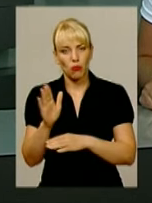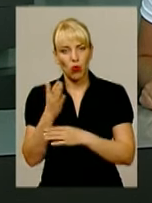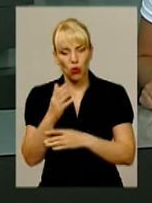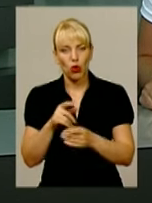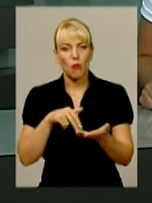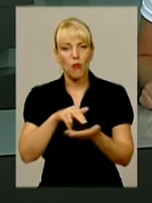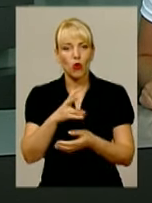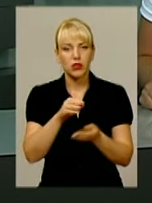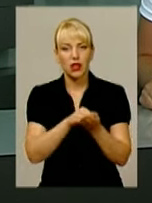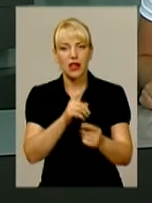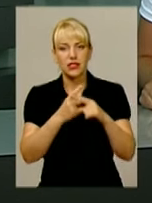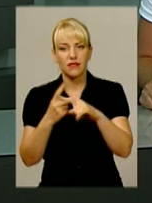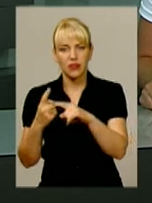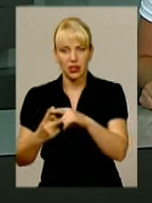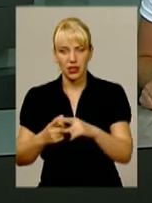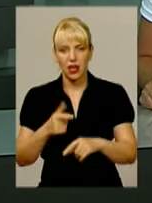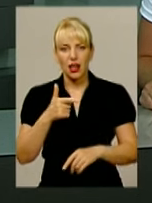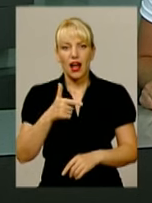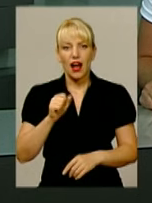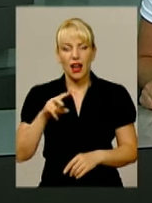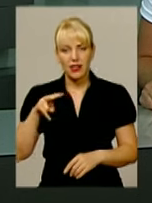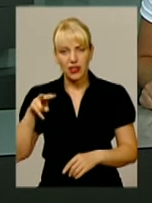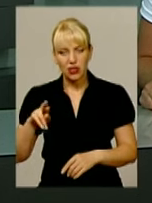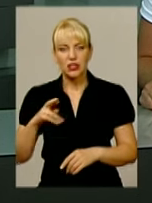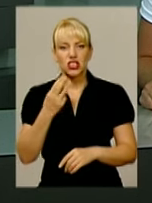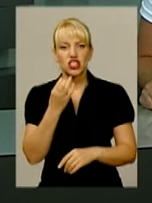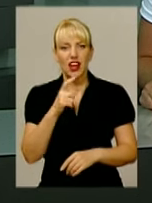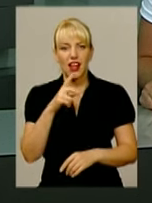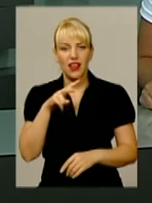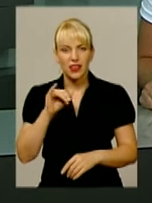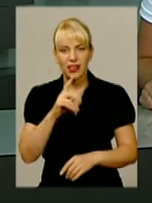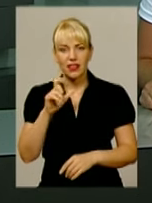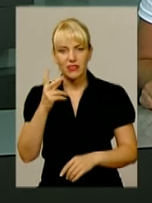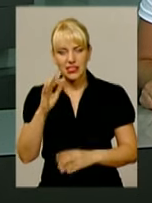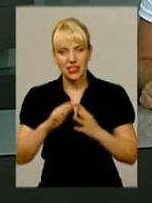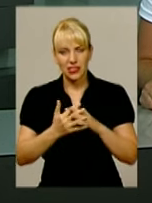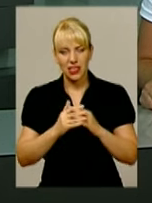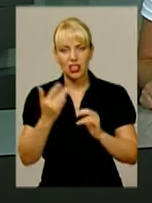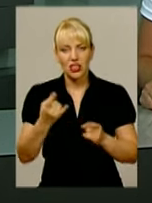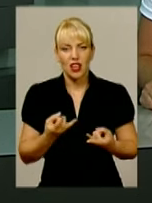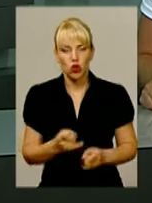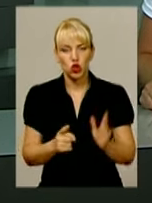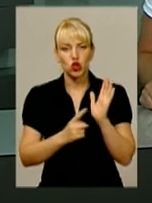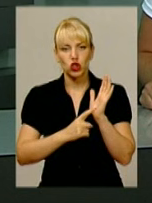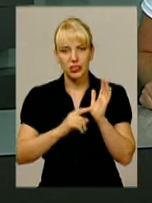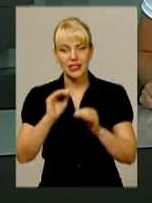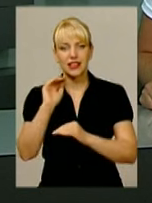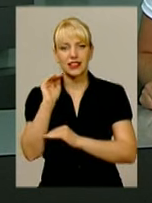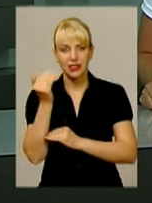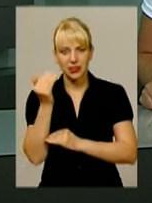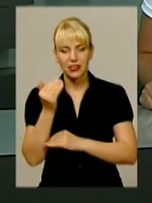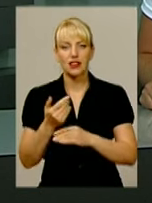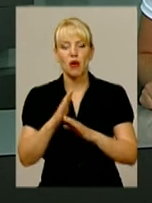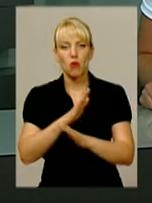мати п'ятьох дітей зі Слобідки-Шелихівської. Це Дережнянський район стверджує, її новонароджена шоста дитина померла внаслідок лікарської